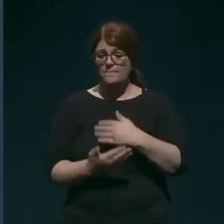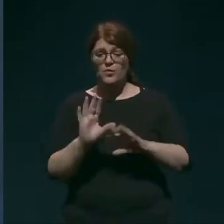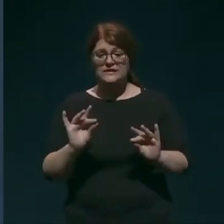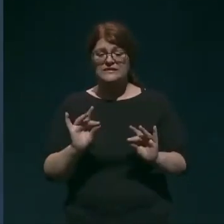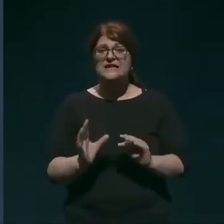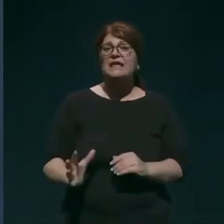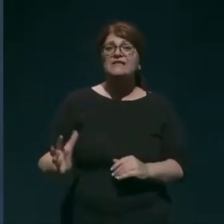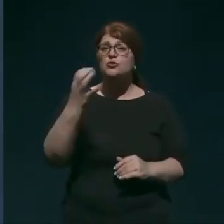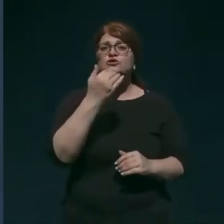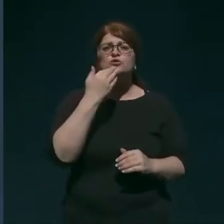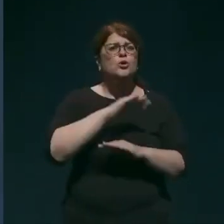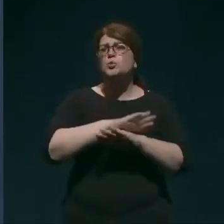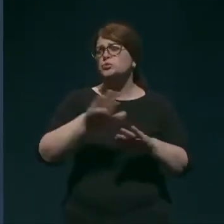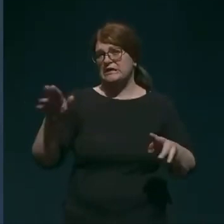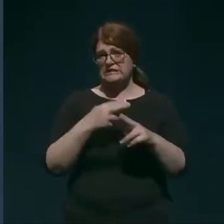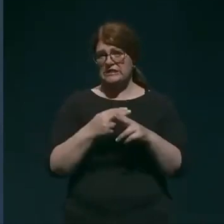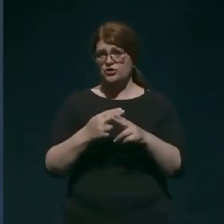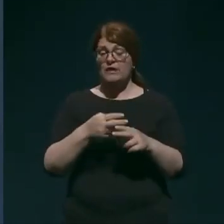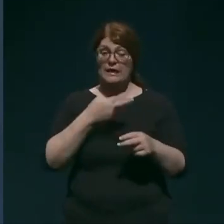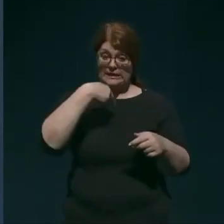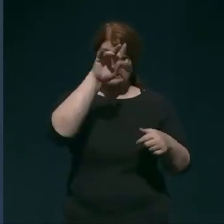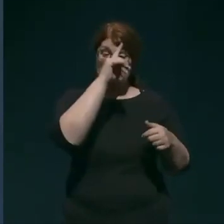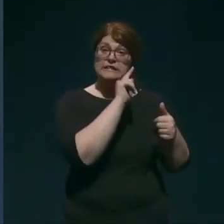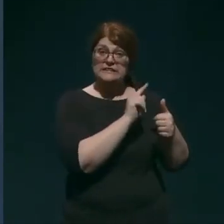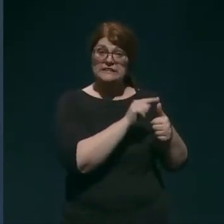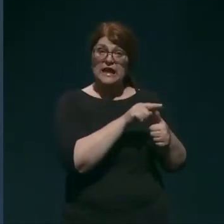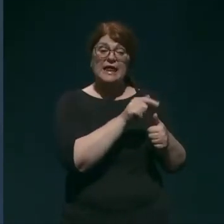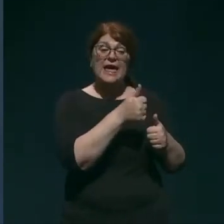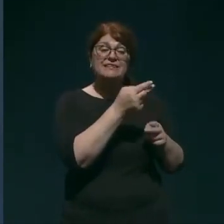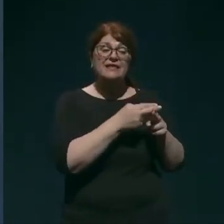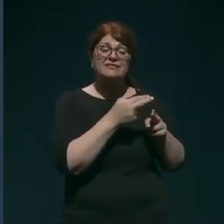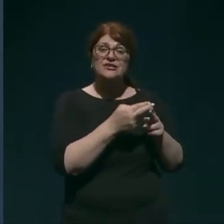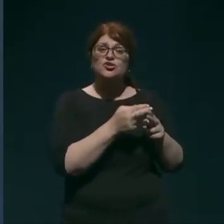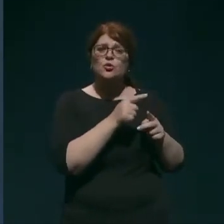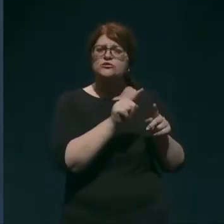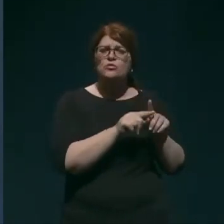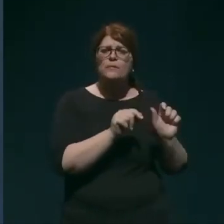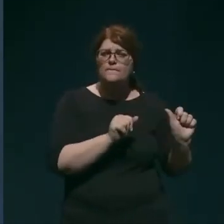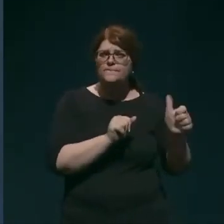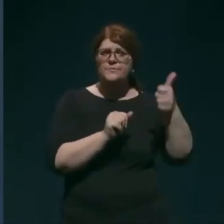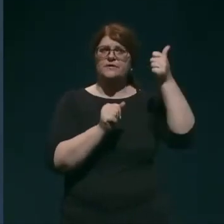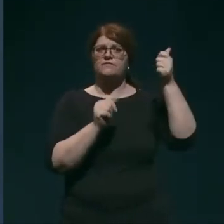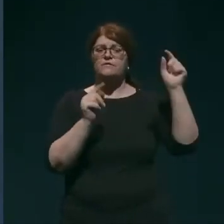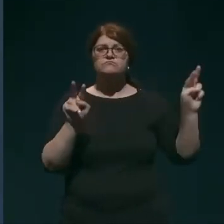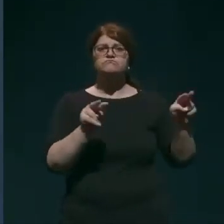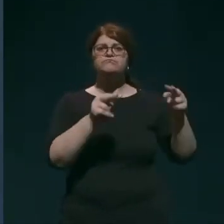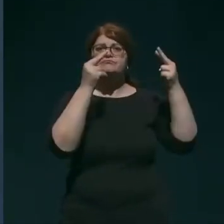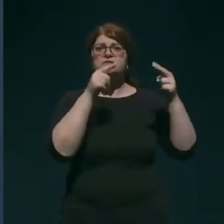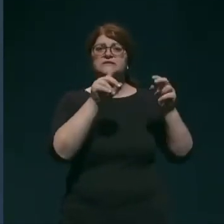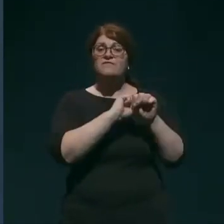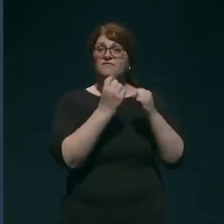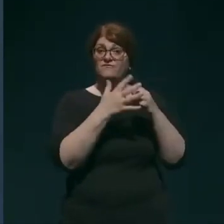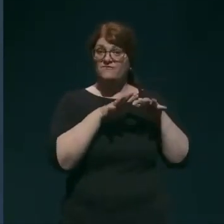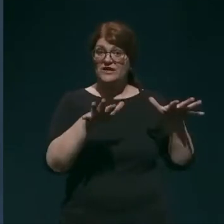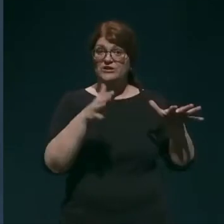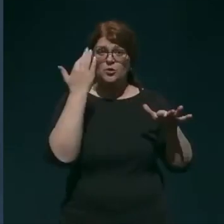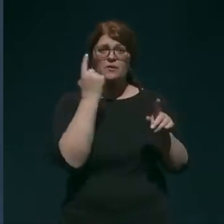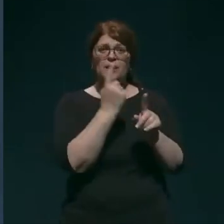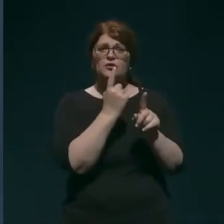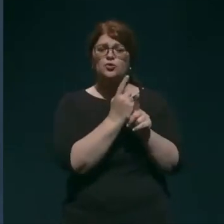skori vse države. Italija, ki pa je ena držav, ki se je kot prva soočala s tem virusom in je bila tudi